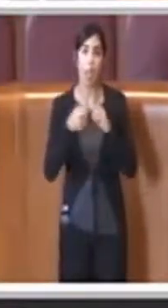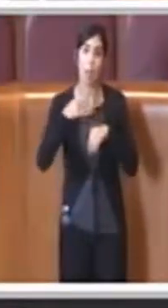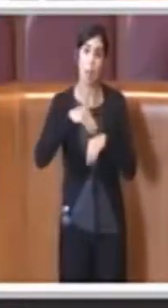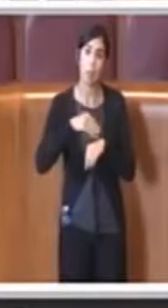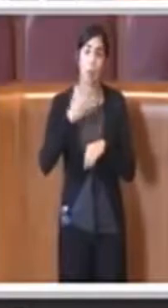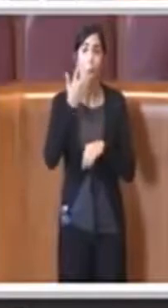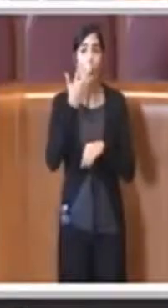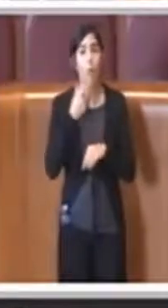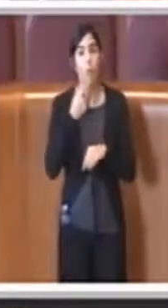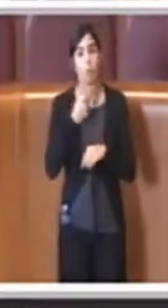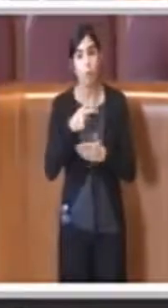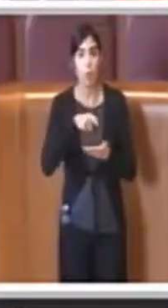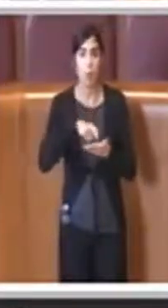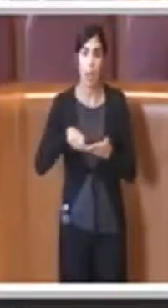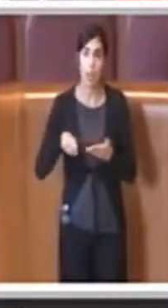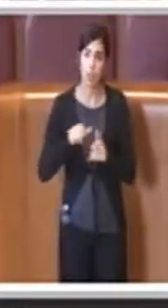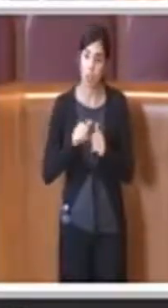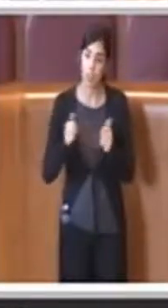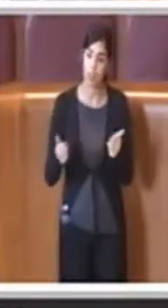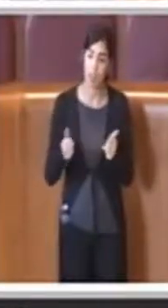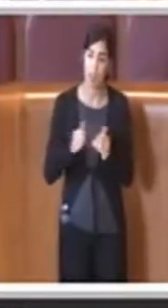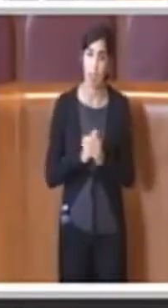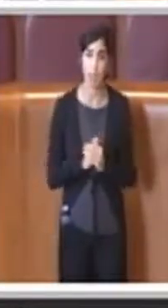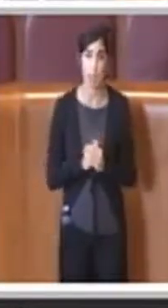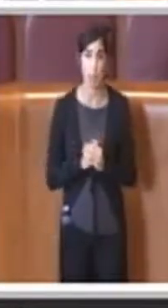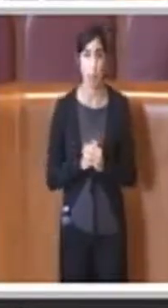una precisazione in questo senso.